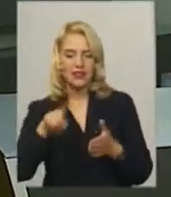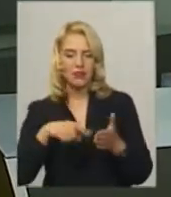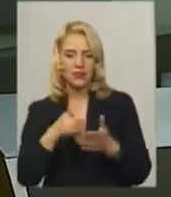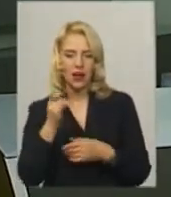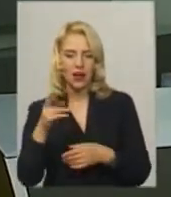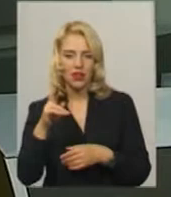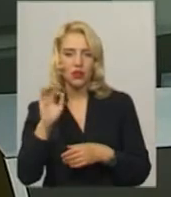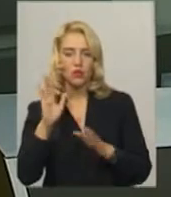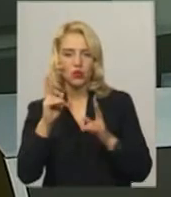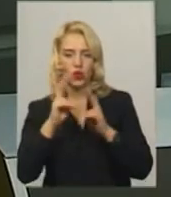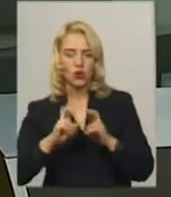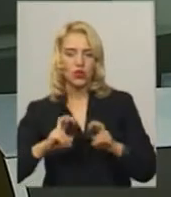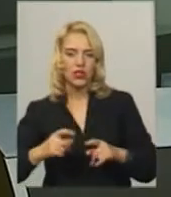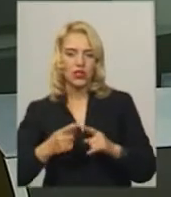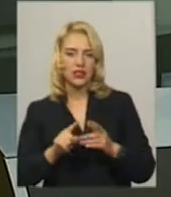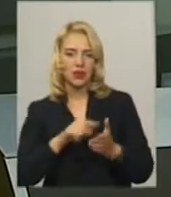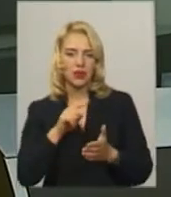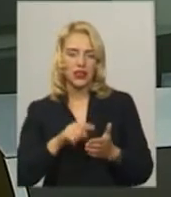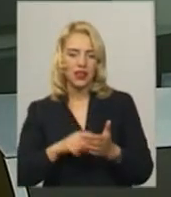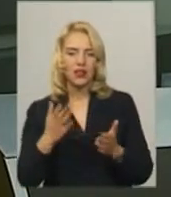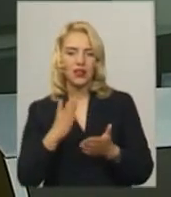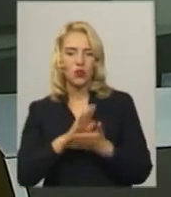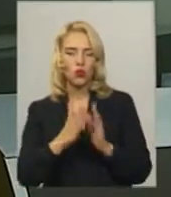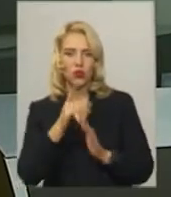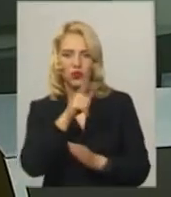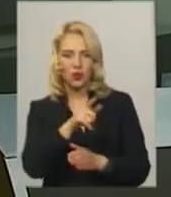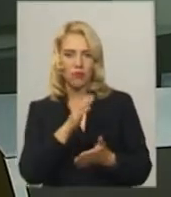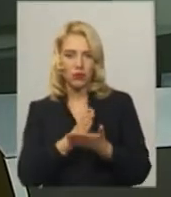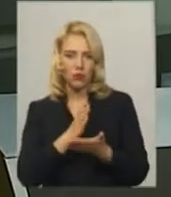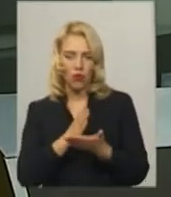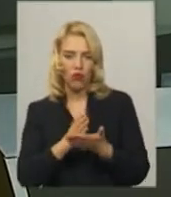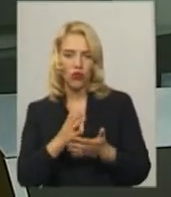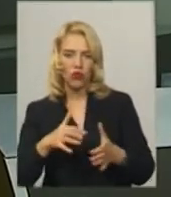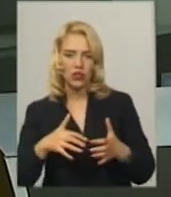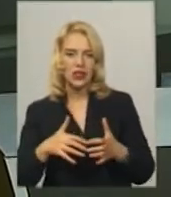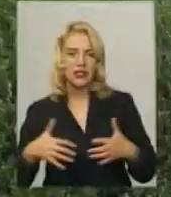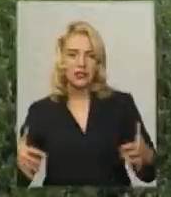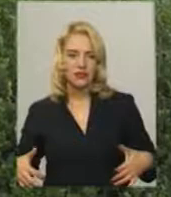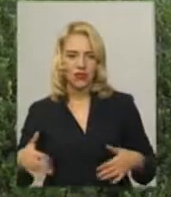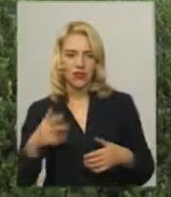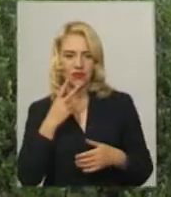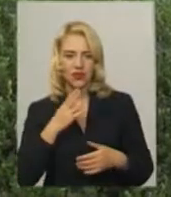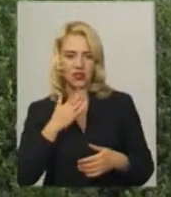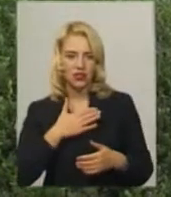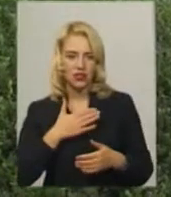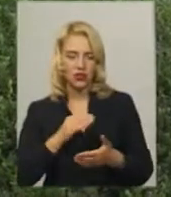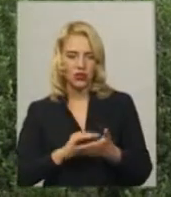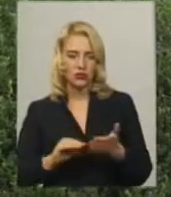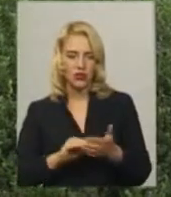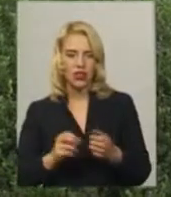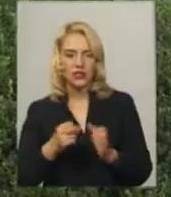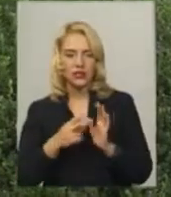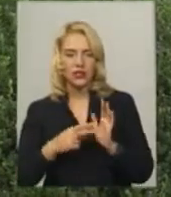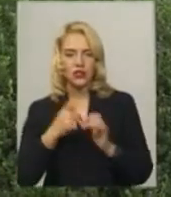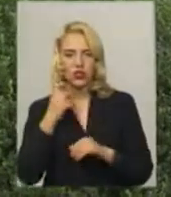Яка ситуація в зоокуточку, в яких умовах перебувають там звірі, з'ясовувала Тетяна Ворожцова. 17-річна хмельничанка